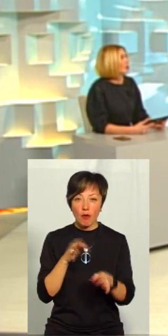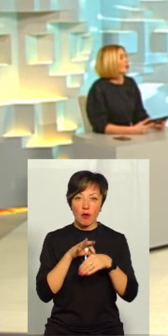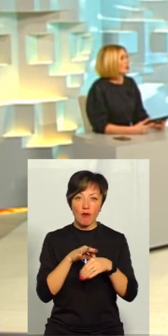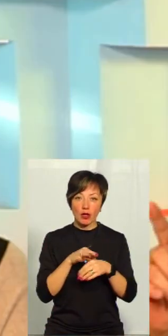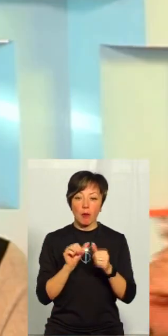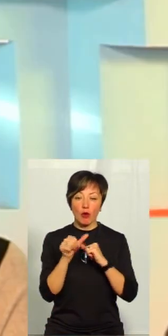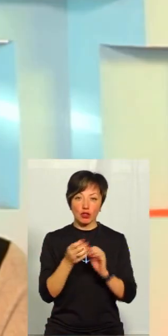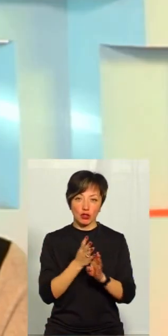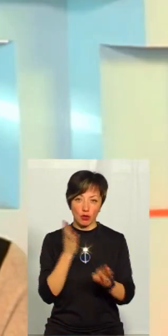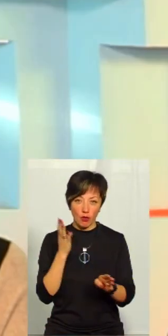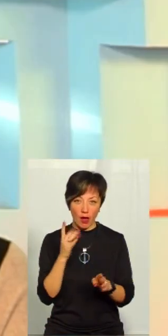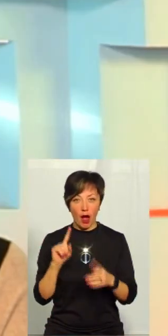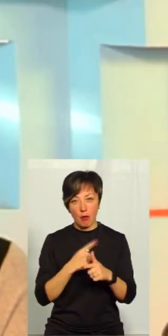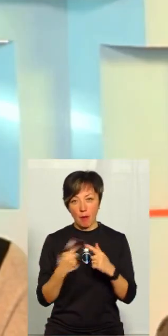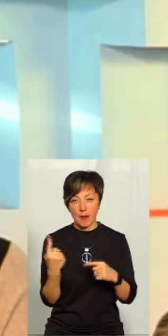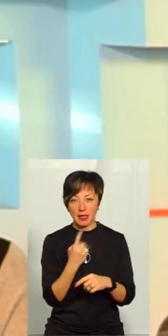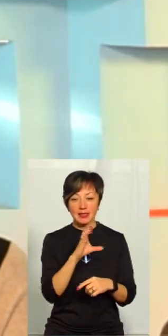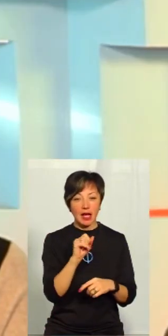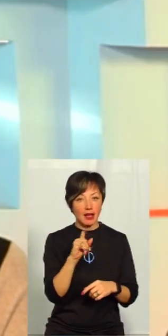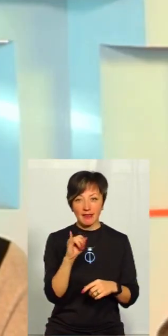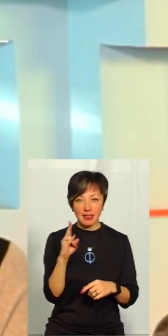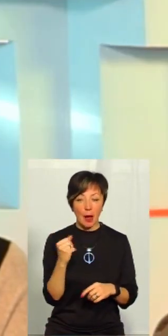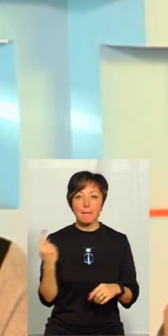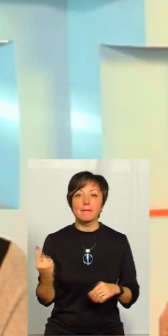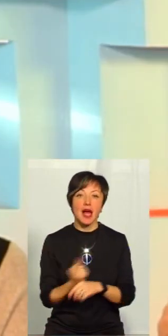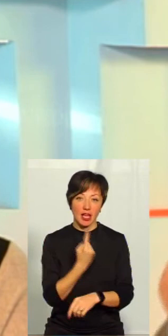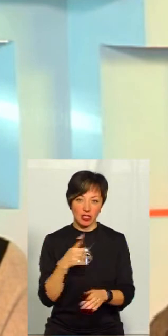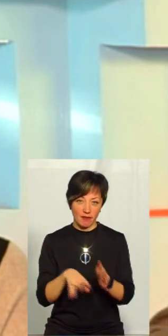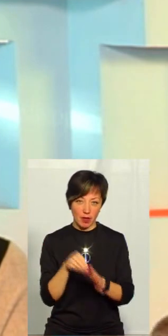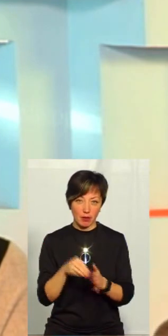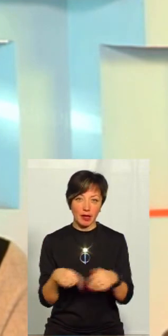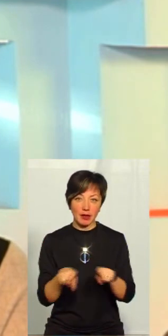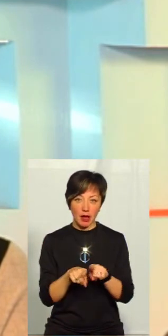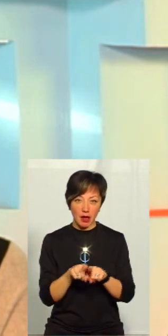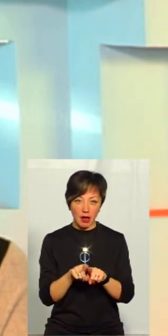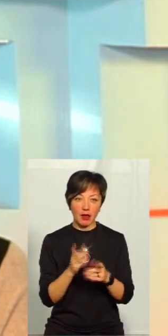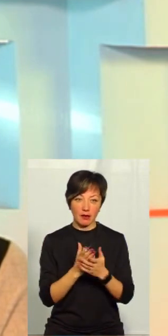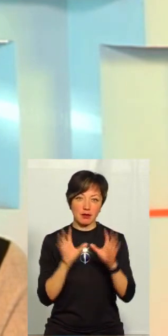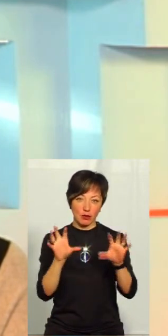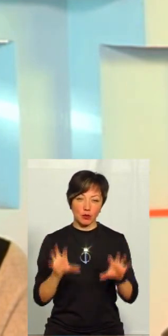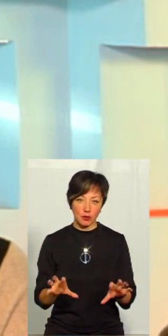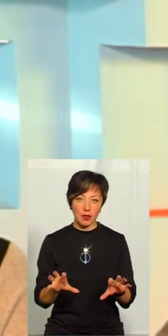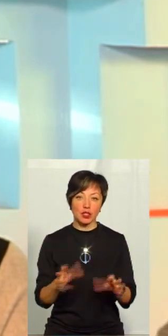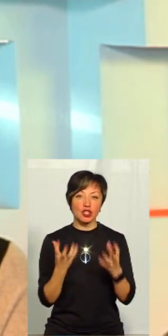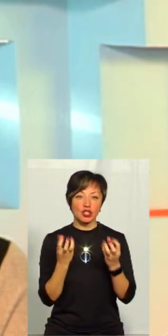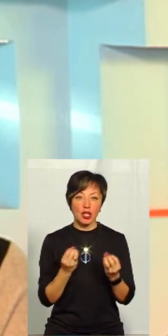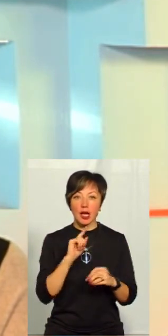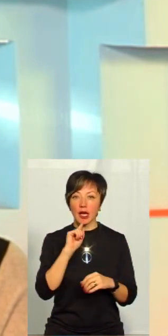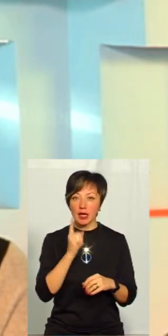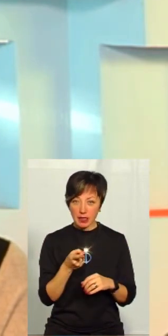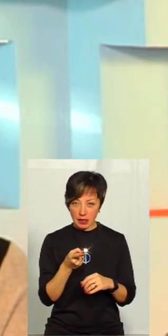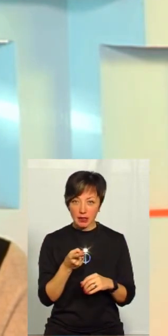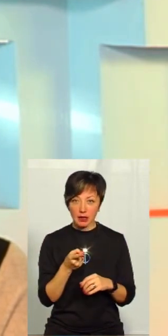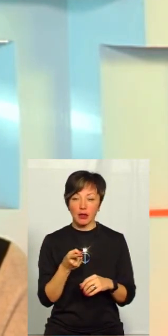перші. В Сахнівцях відбувається зараз не позачергові, а перші вибори. Є така сентенція в законодавстві. Ще рік